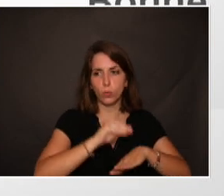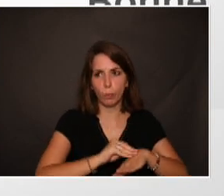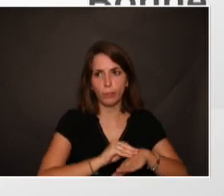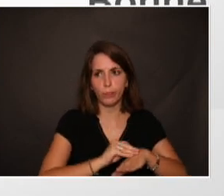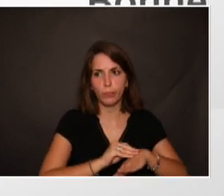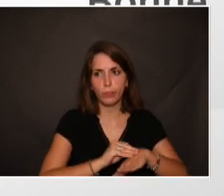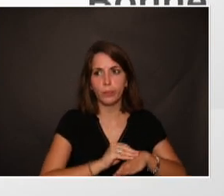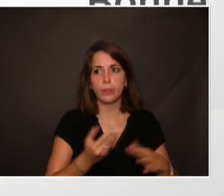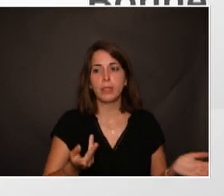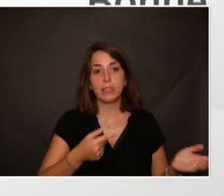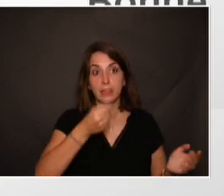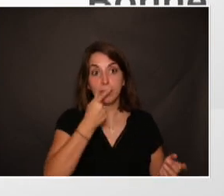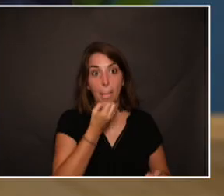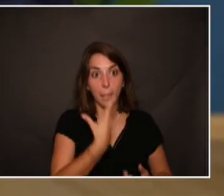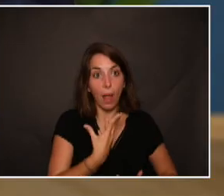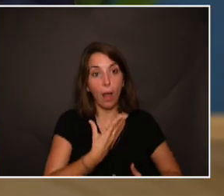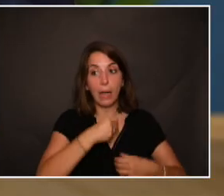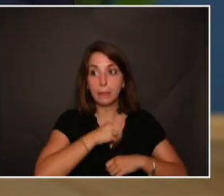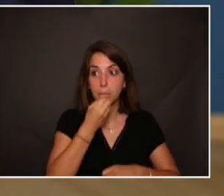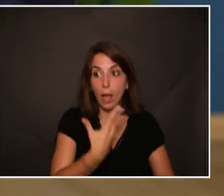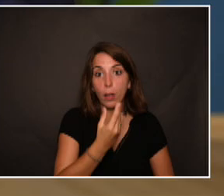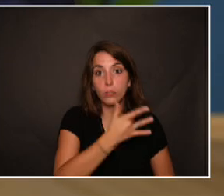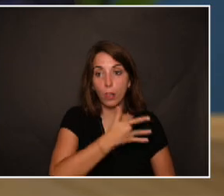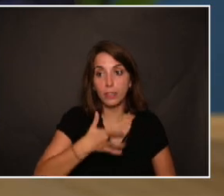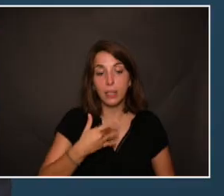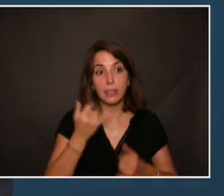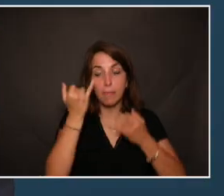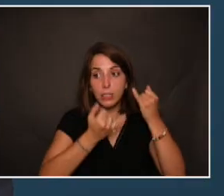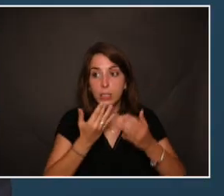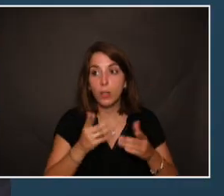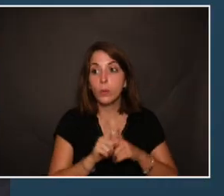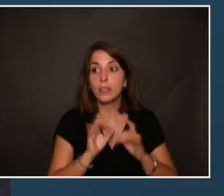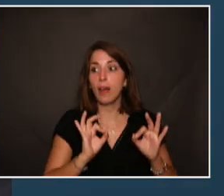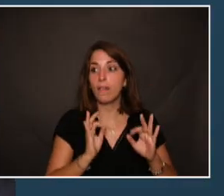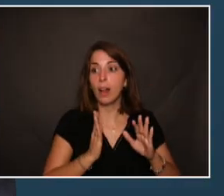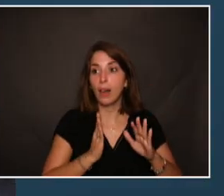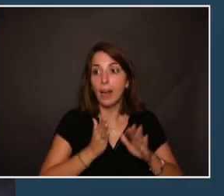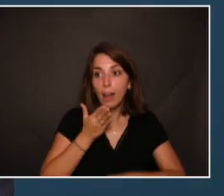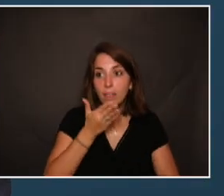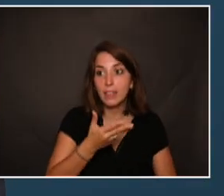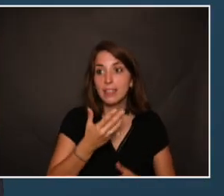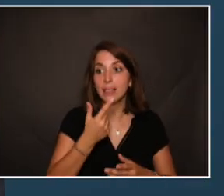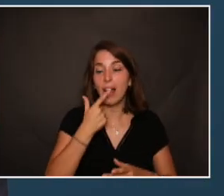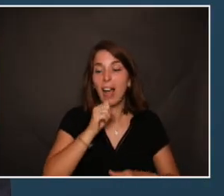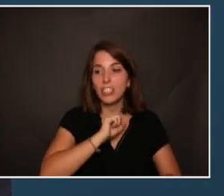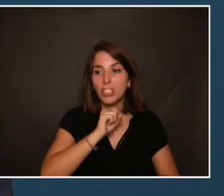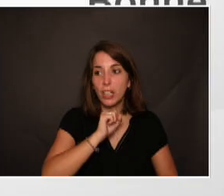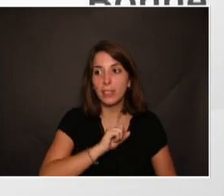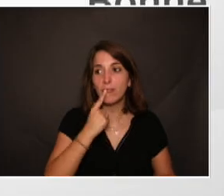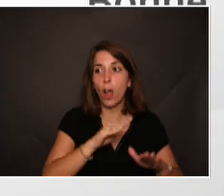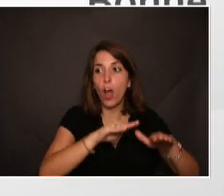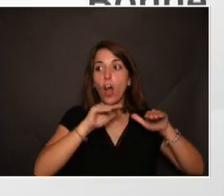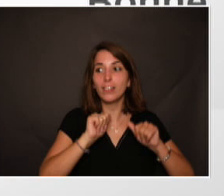de le voir, rester actif et en bonne santé. Mais l'avenir, c'est peut-être ce qu'on appelle l'anti-aging,'est-à-dire